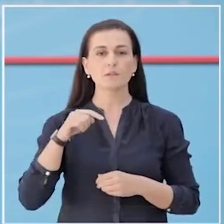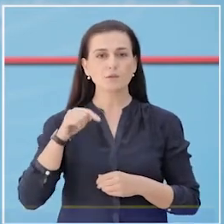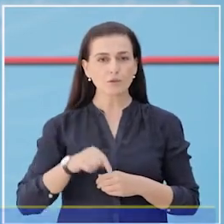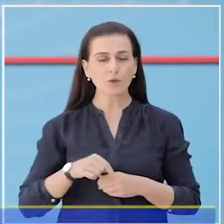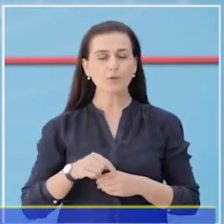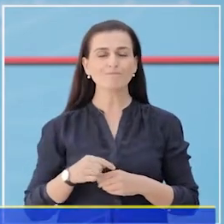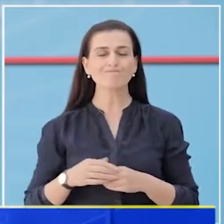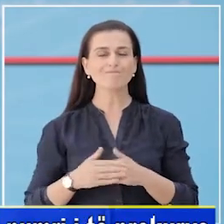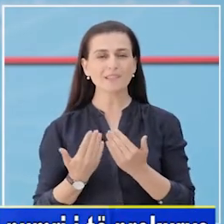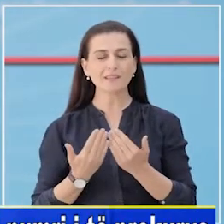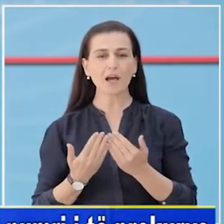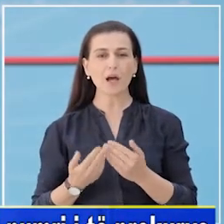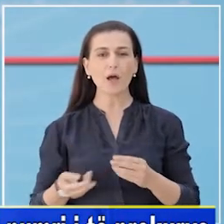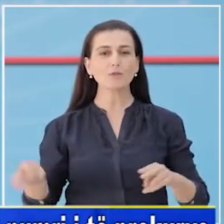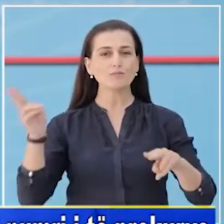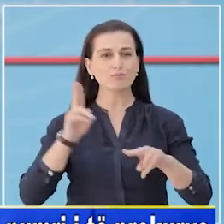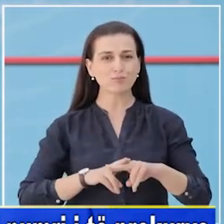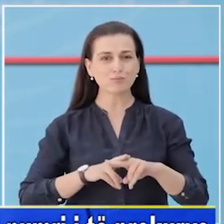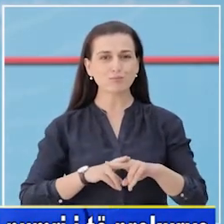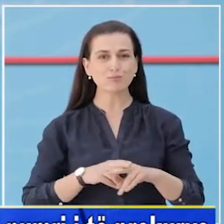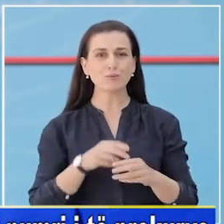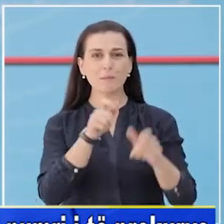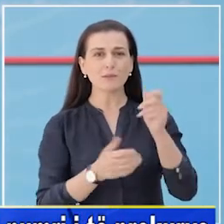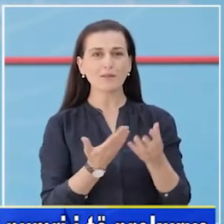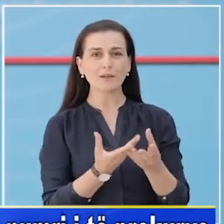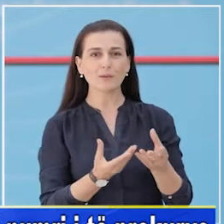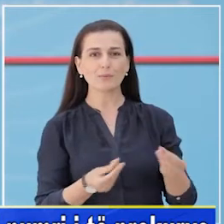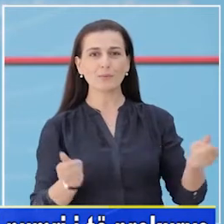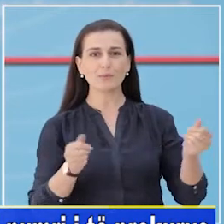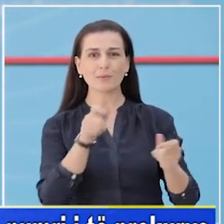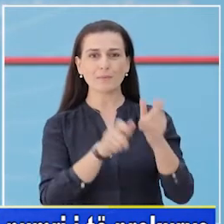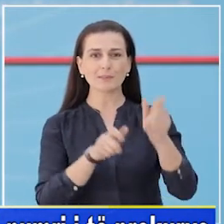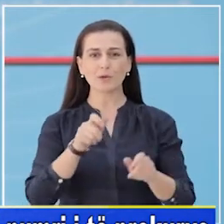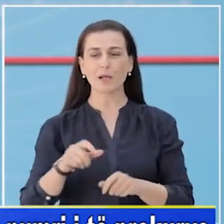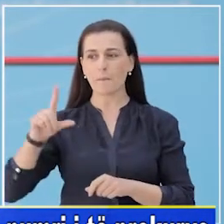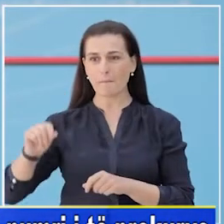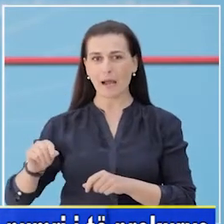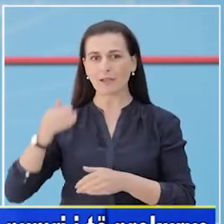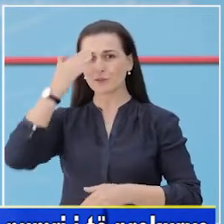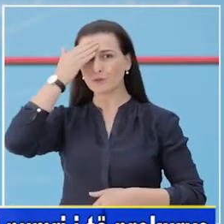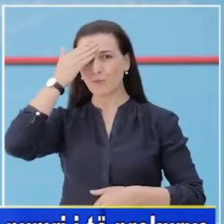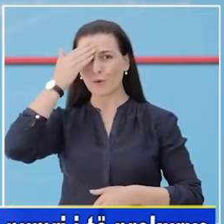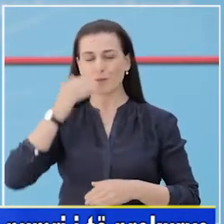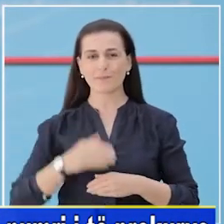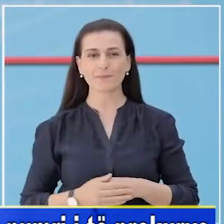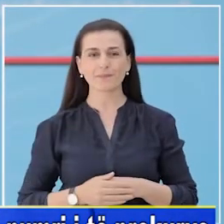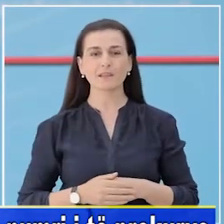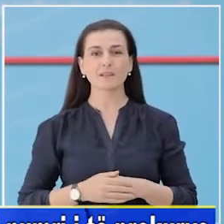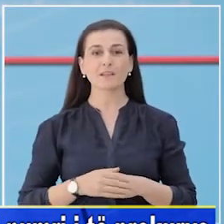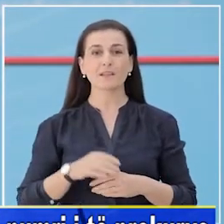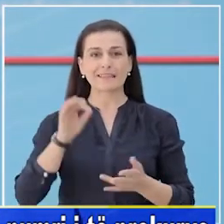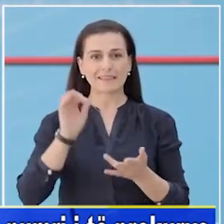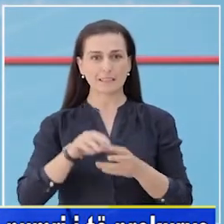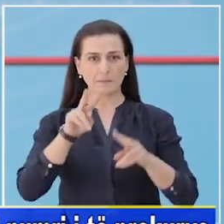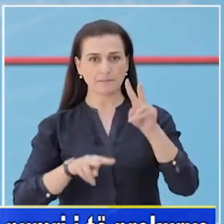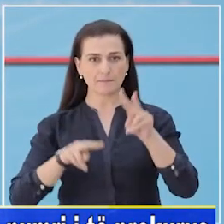Sotë rezultonë se numri pacientve të shëruar është dy fish më i lartë se numri qytetarve që janë prekur nga këvirus. Nga